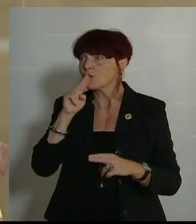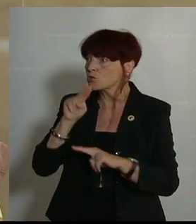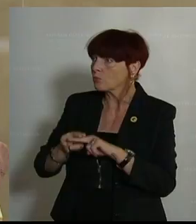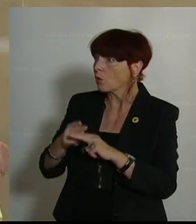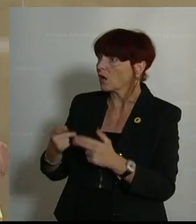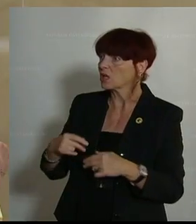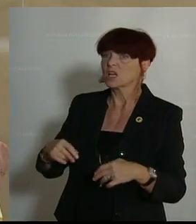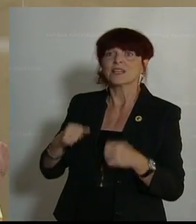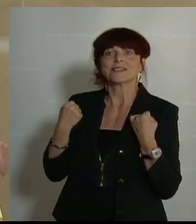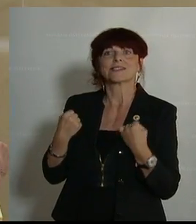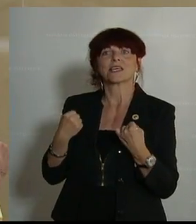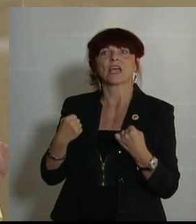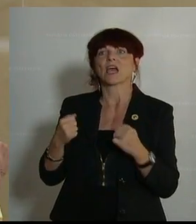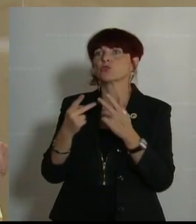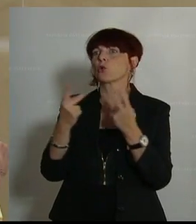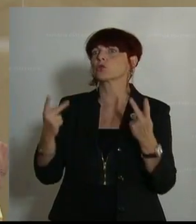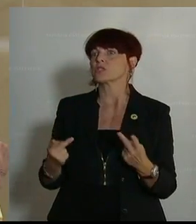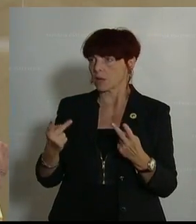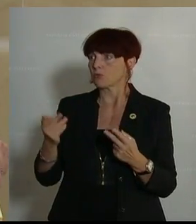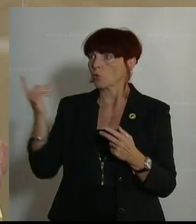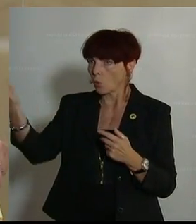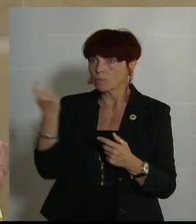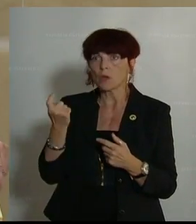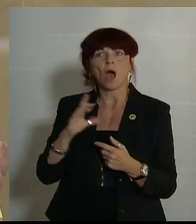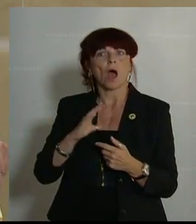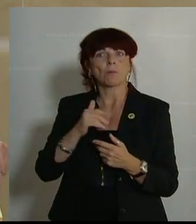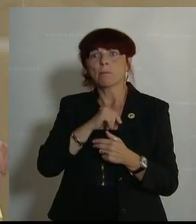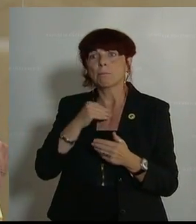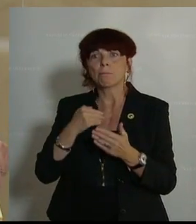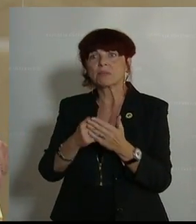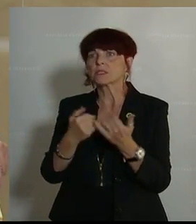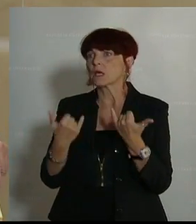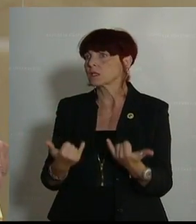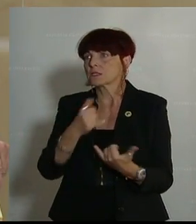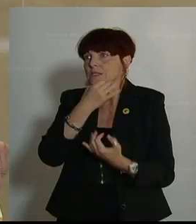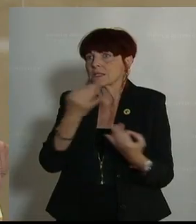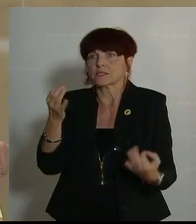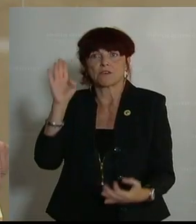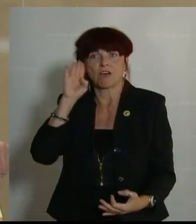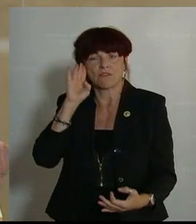Mir ist es bis dato nicht bekannt. Ich weise nochmals darauf hin, dass eine aktive